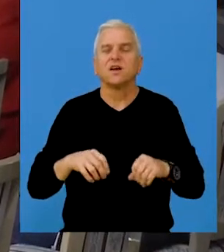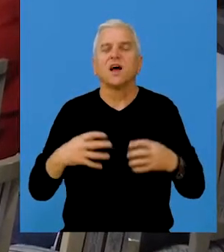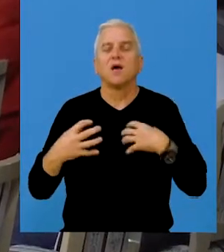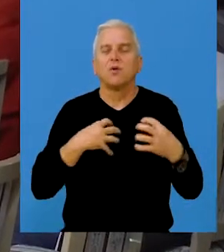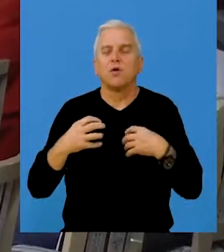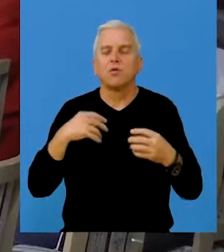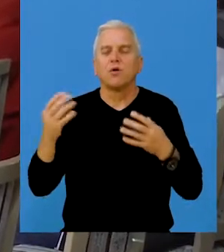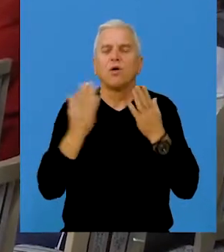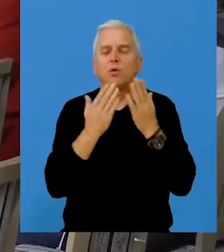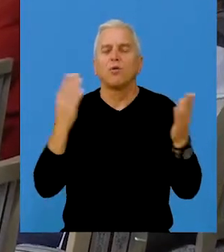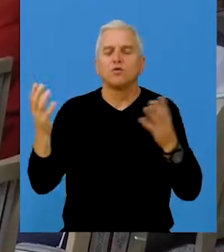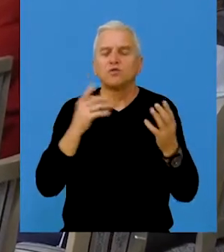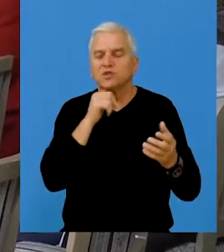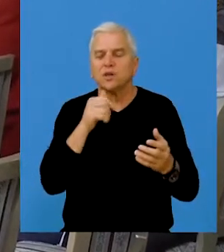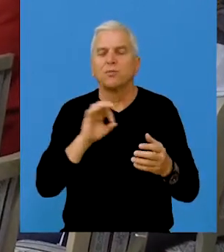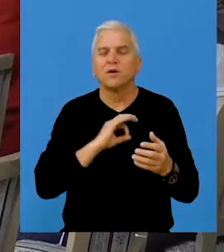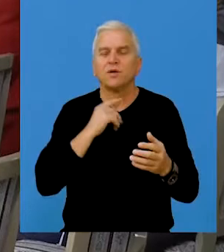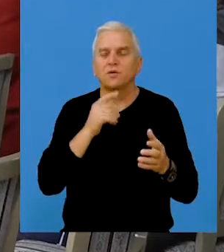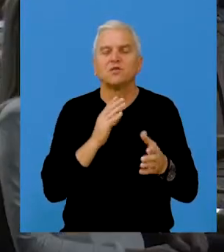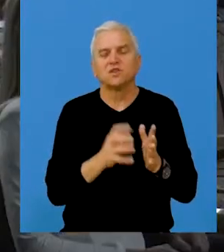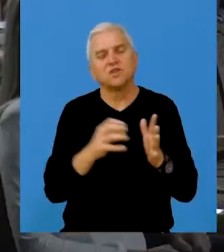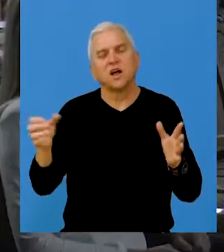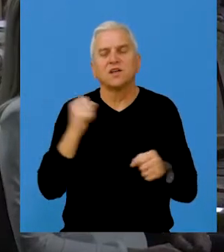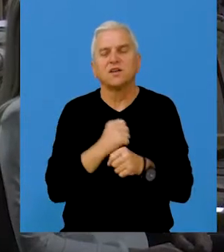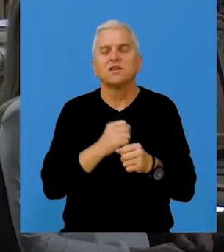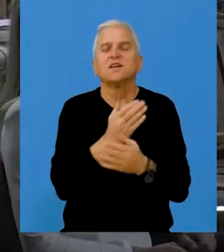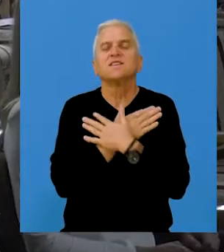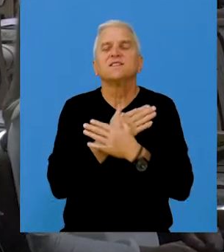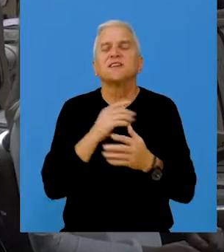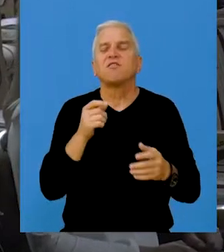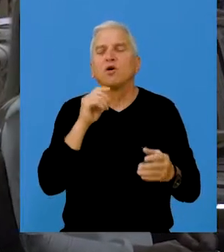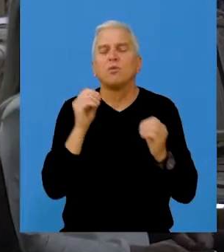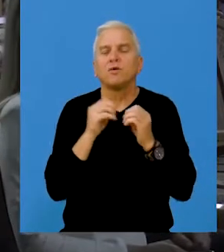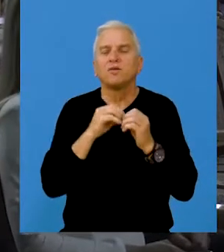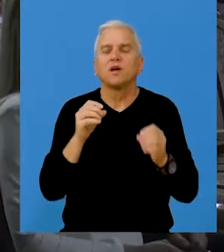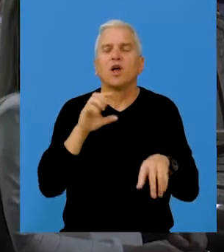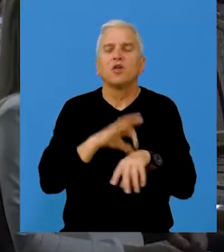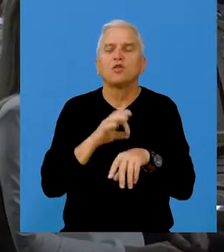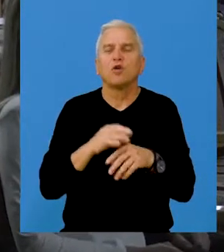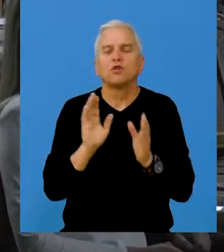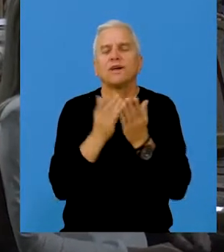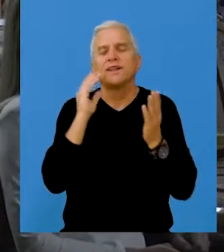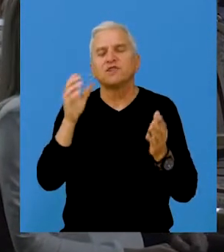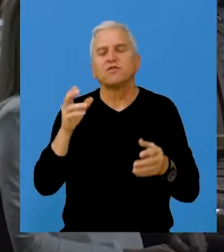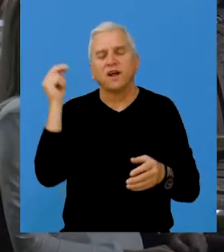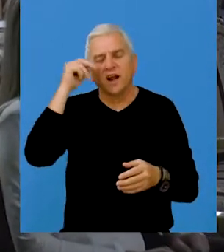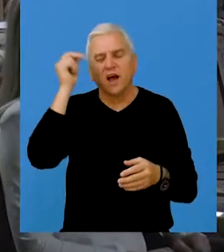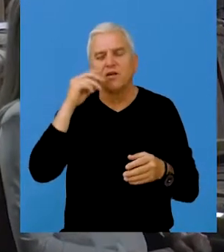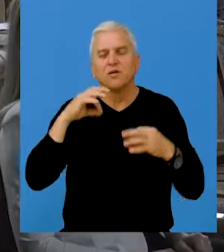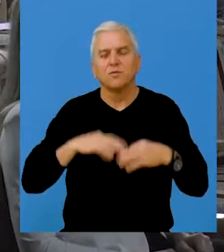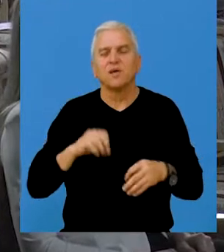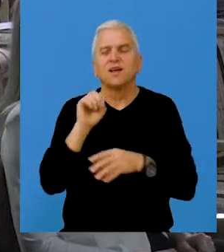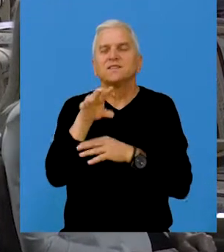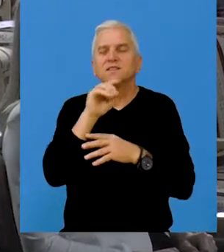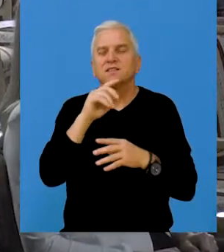direktora Gradskog pozorišta Beče, a tu funkciju će i u buduće obavljati Zdravko Petrović, doktor književnih nauka iz Bečeja